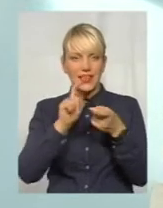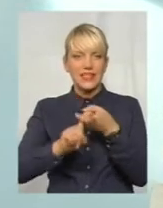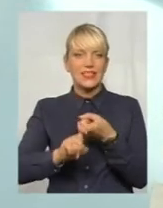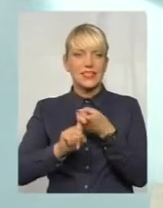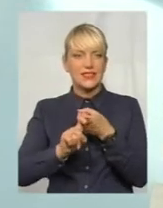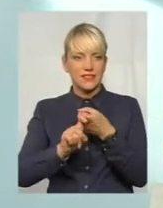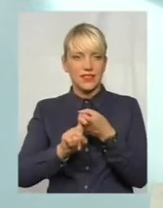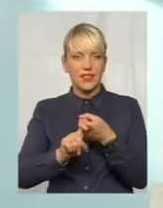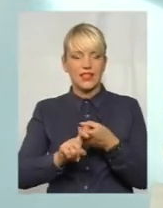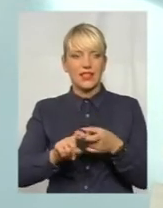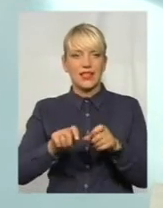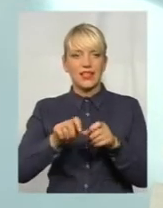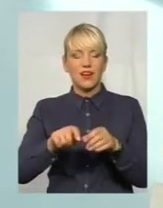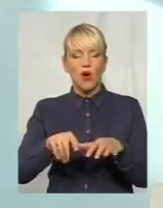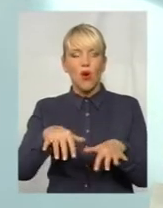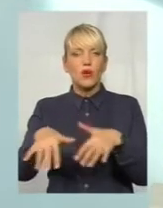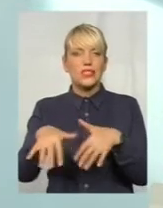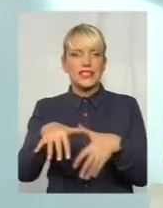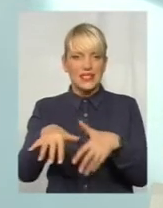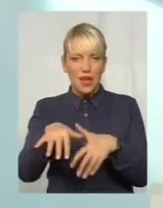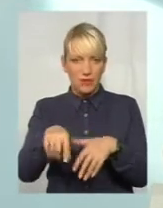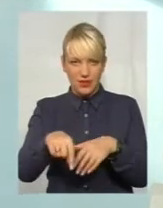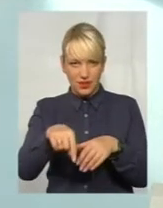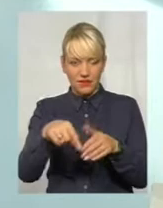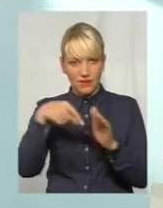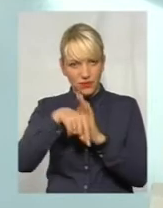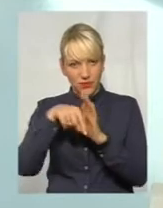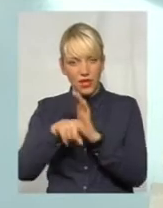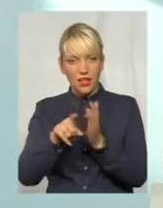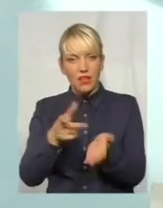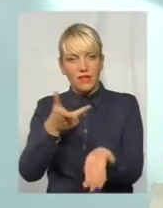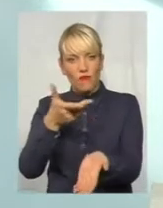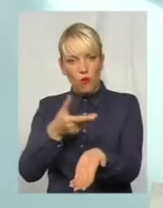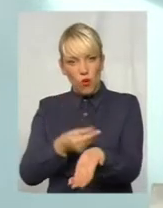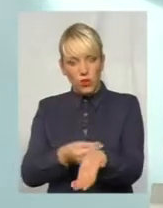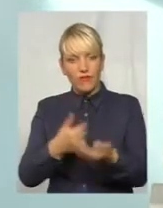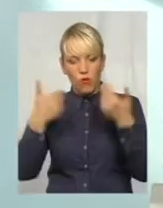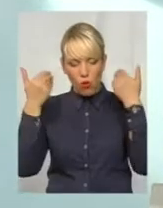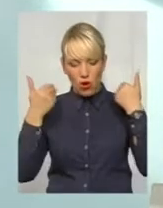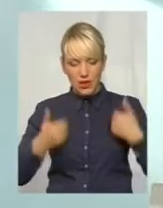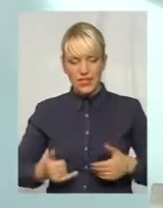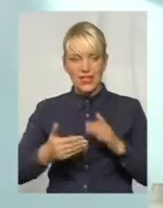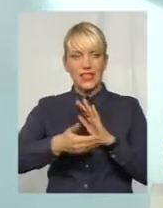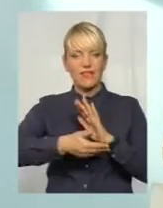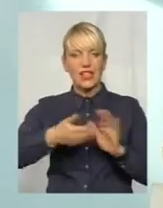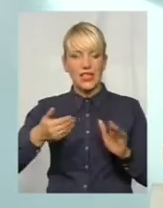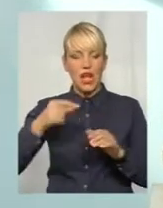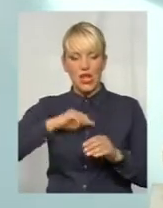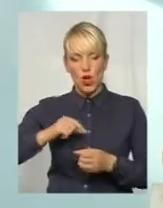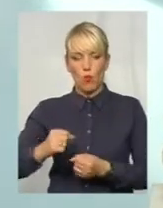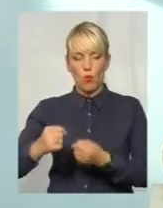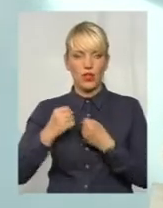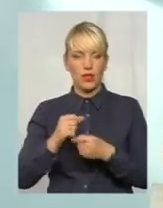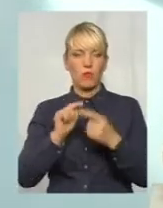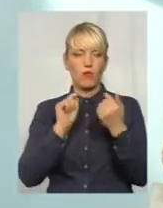збудники зламані, ослаблені, які вводяться в організм і викликають імунітет до певних законів проти